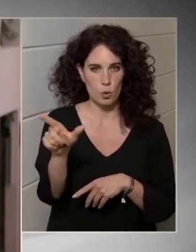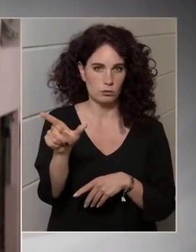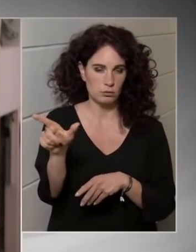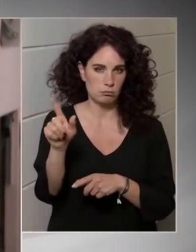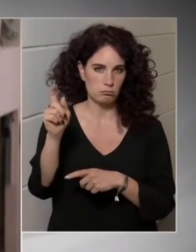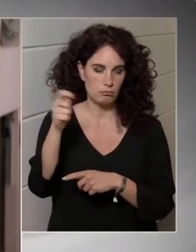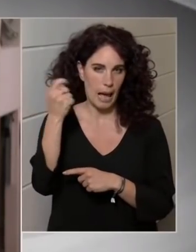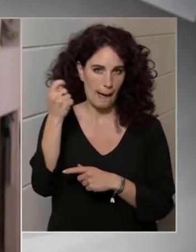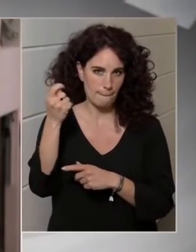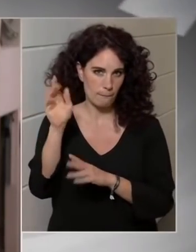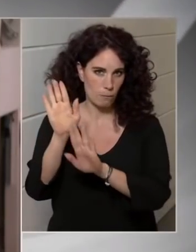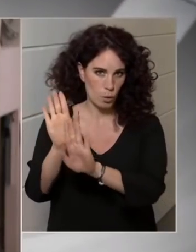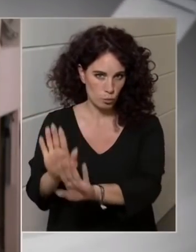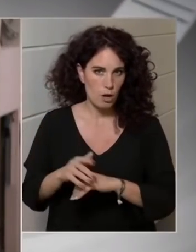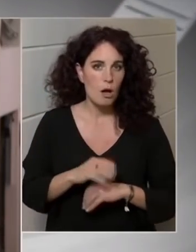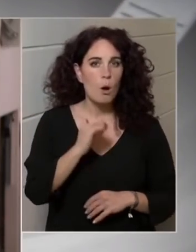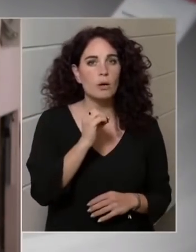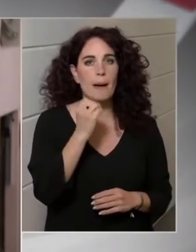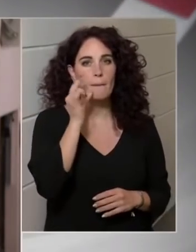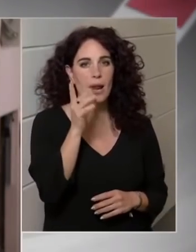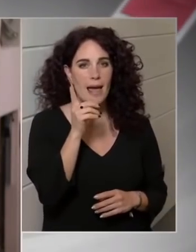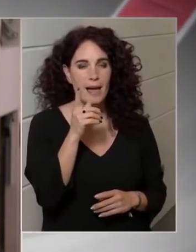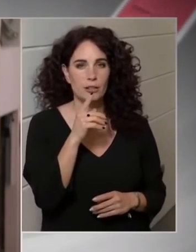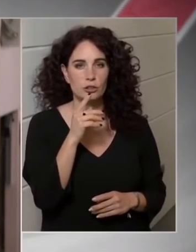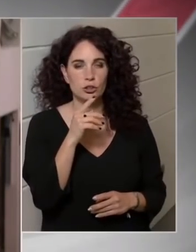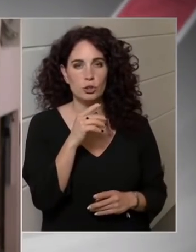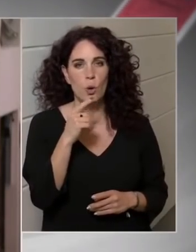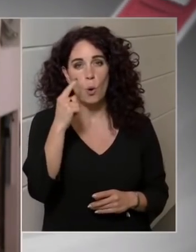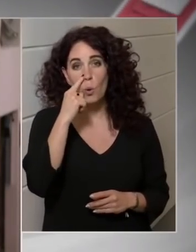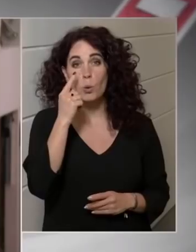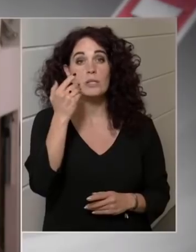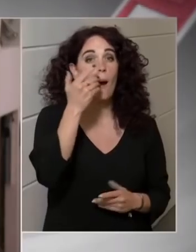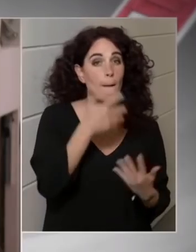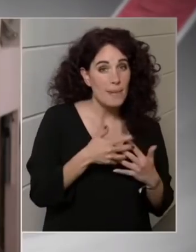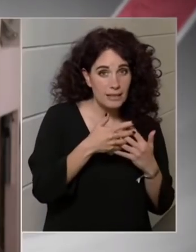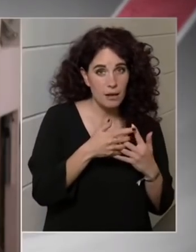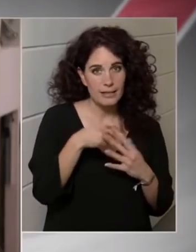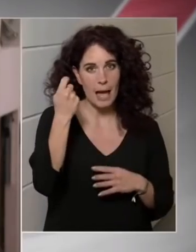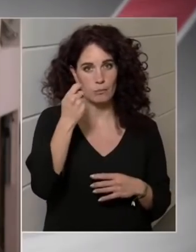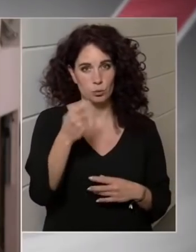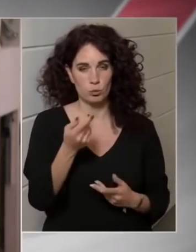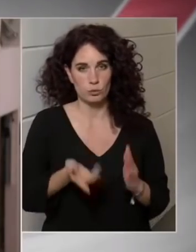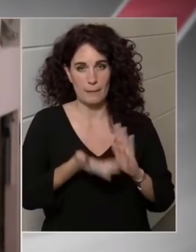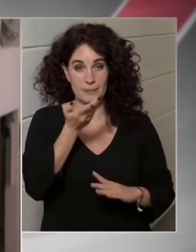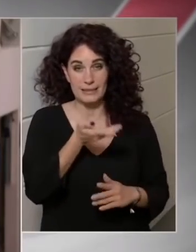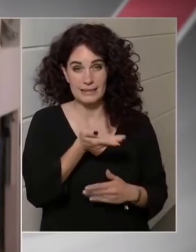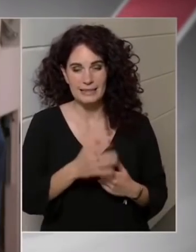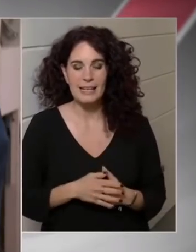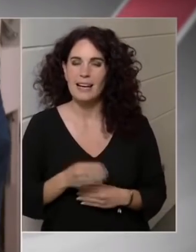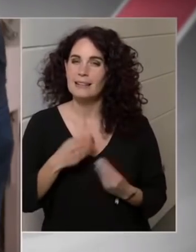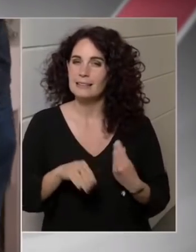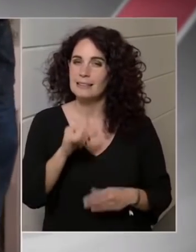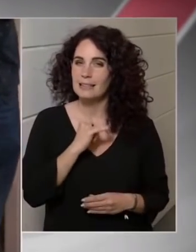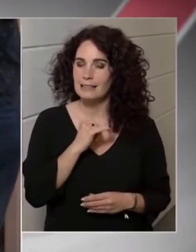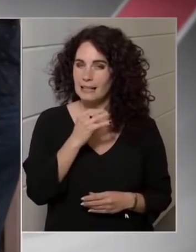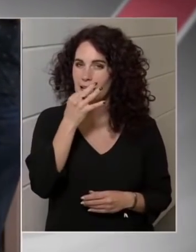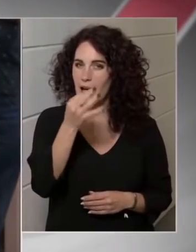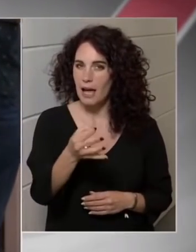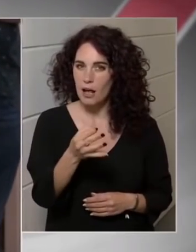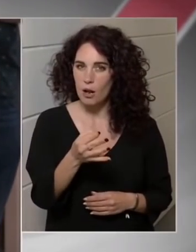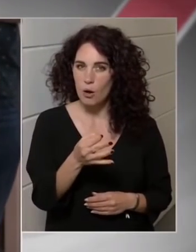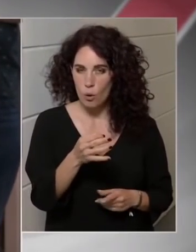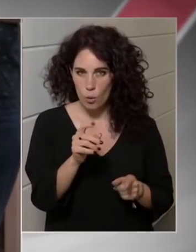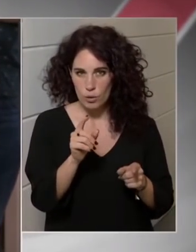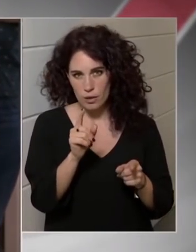Orbán Balázsa a parlamentben orosz-amerikai háborúról beszélt. Ezért érdekel, hogy a kormány proxi háborúnak